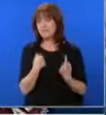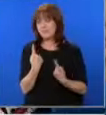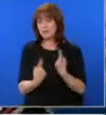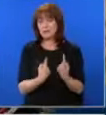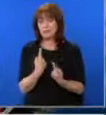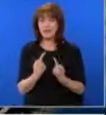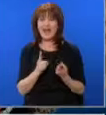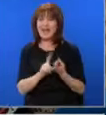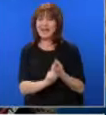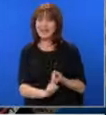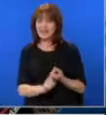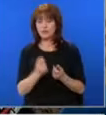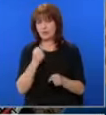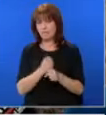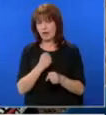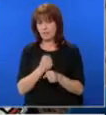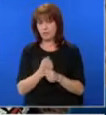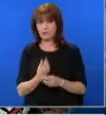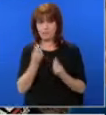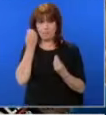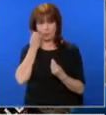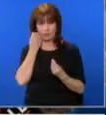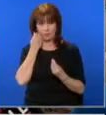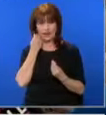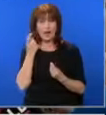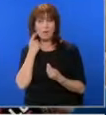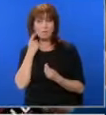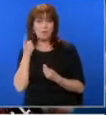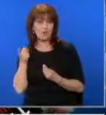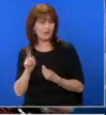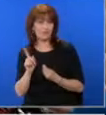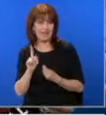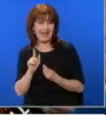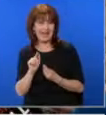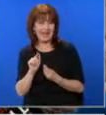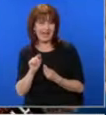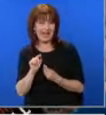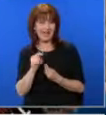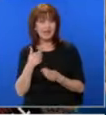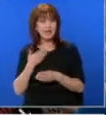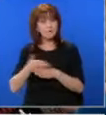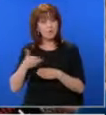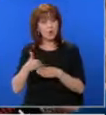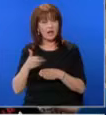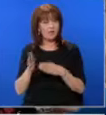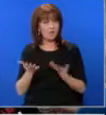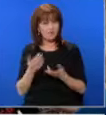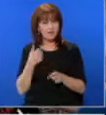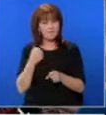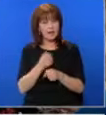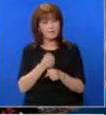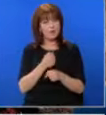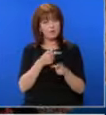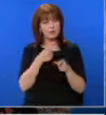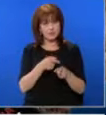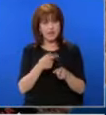съм работил много по-добре отколкото с Борисов. И много по-лесно и много по-често. Не мога да разберя толкова така, гледаме, ние сме